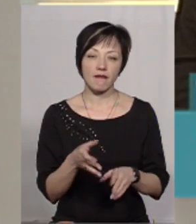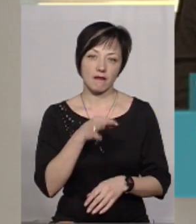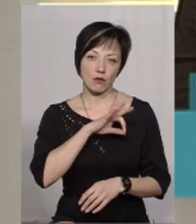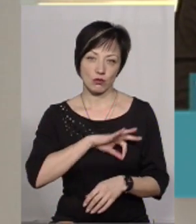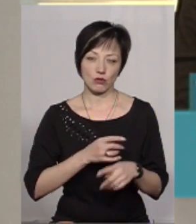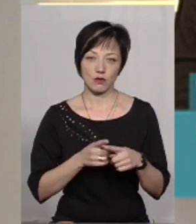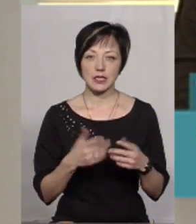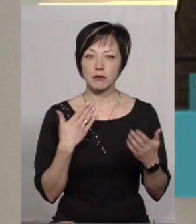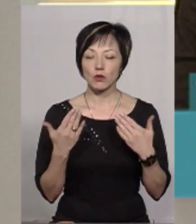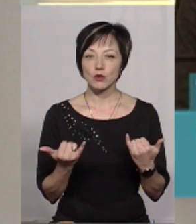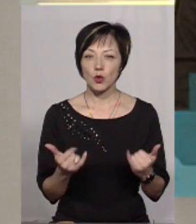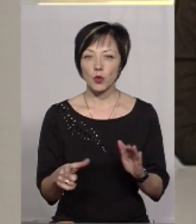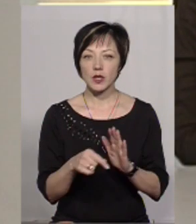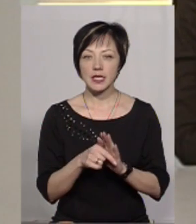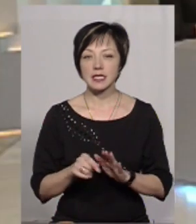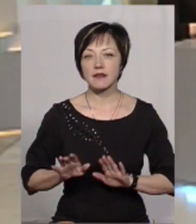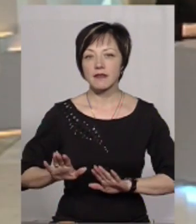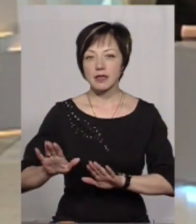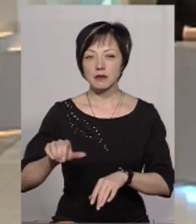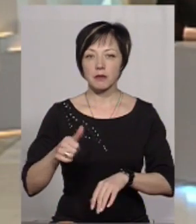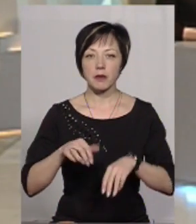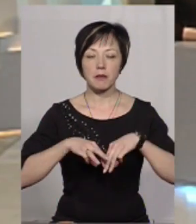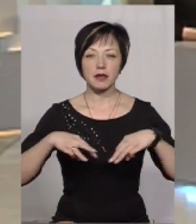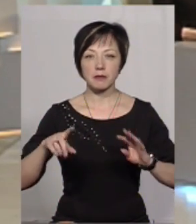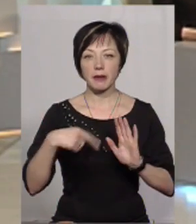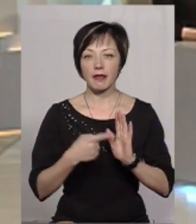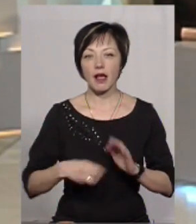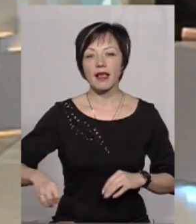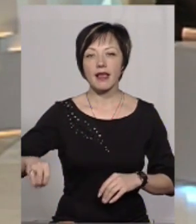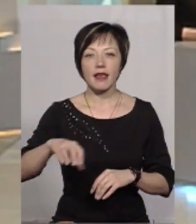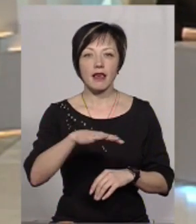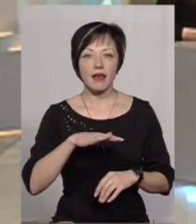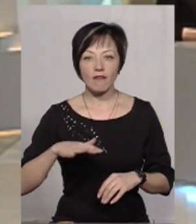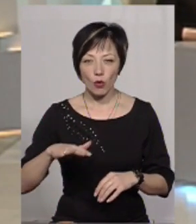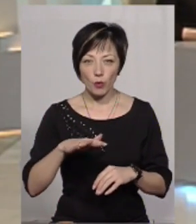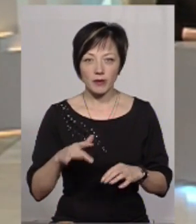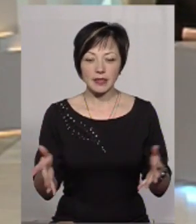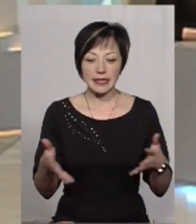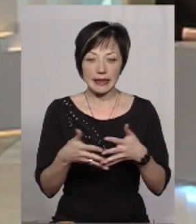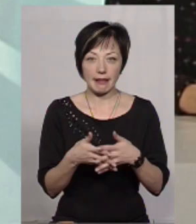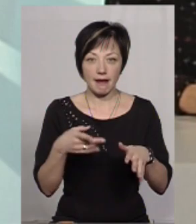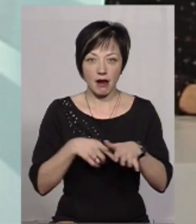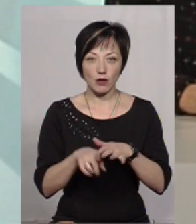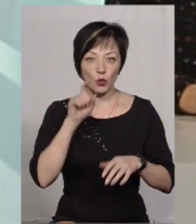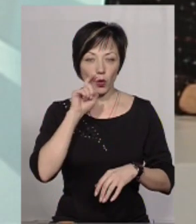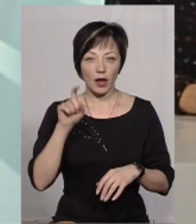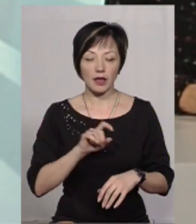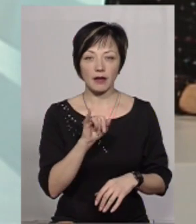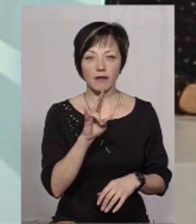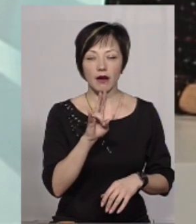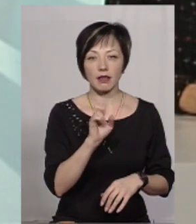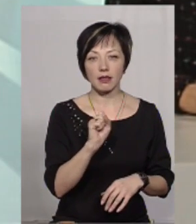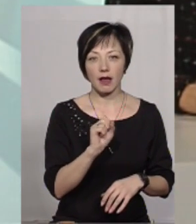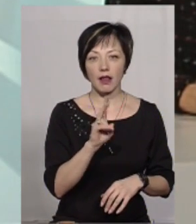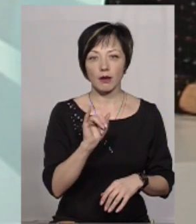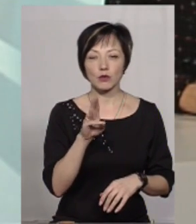використовують, спілкуємося сьогодні із віце-прем'єр-міністром з питань європейської та євроатлантичної інтеграції України Іваною